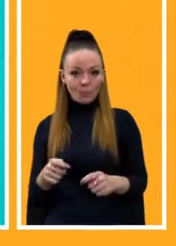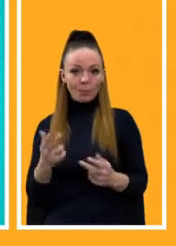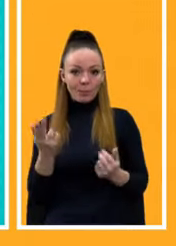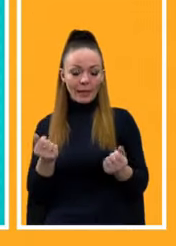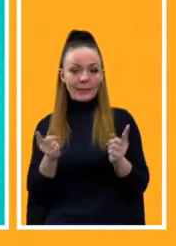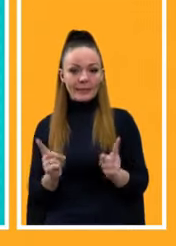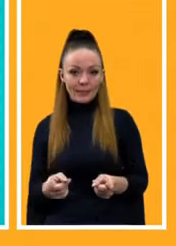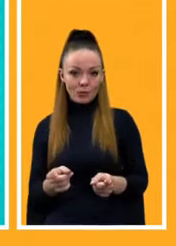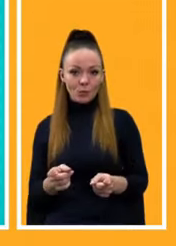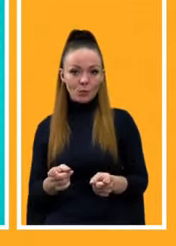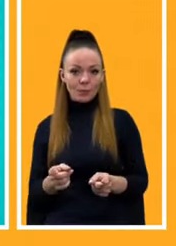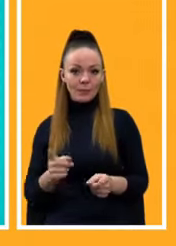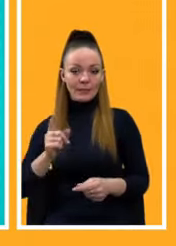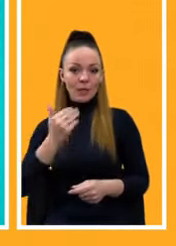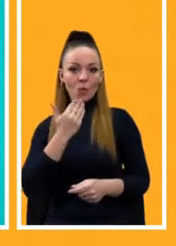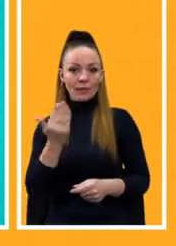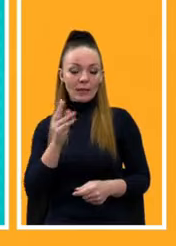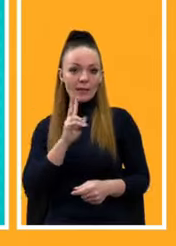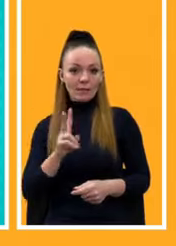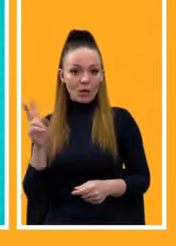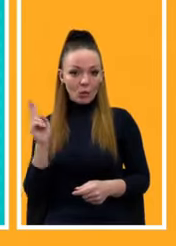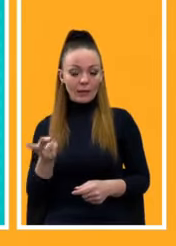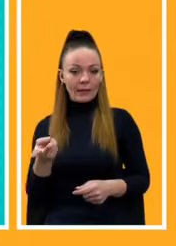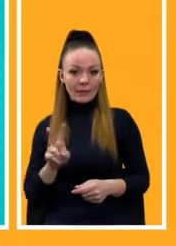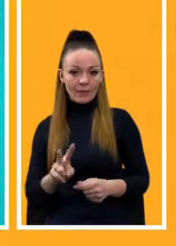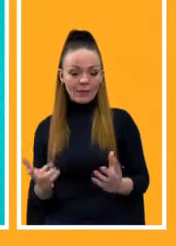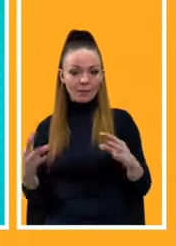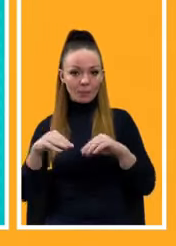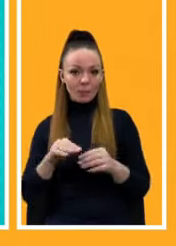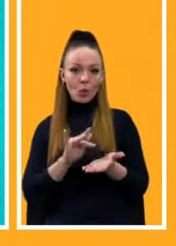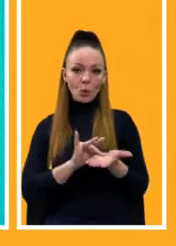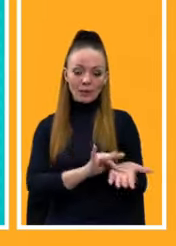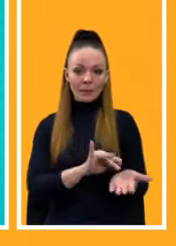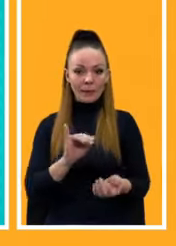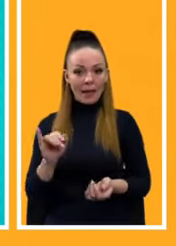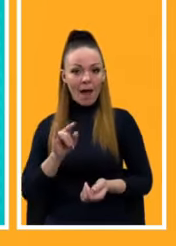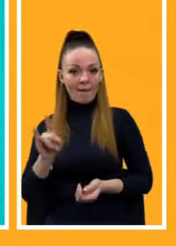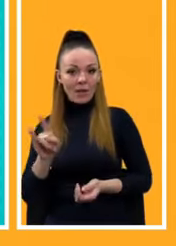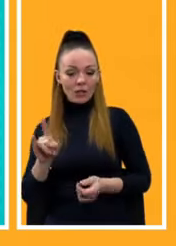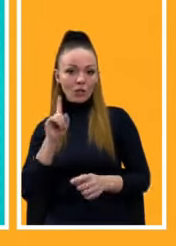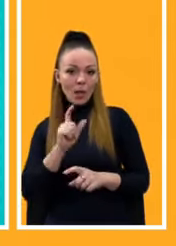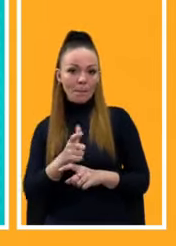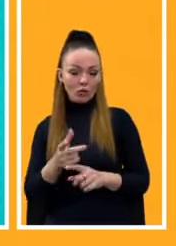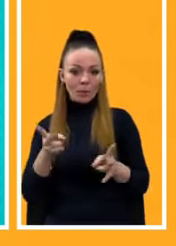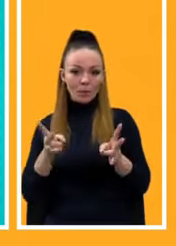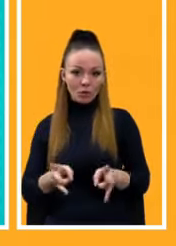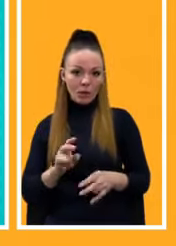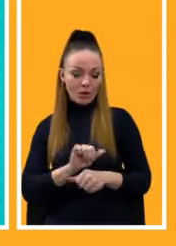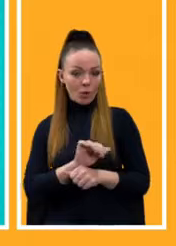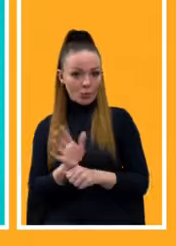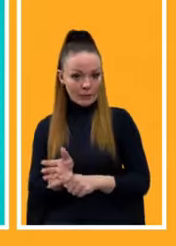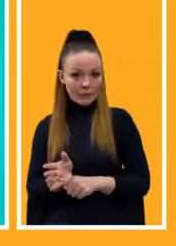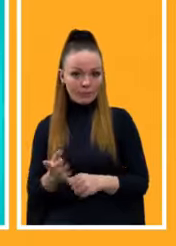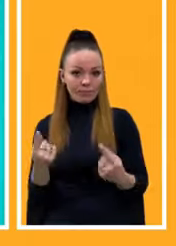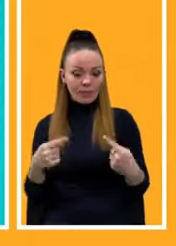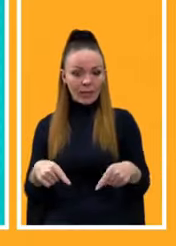Дійсно, за останні два роки дві взаємопов'язані галузі – туризм і авіація – найбільше постраждали від коронакризи. Ми все це